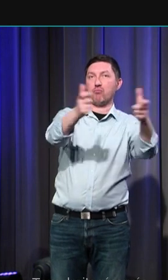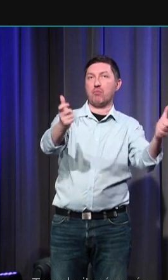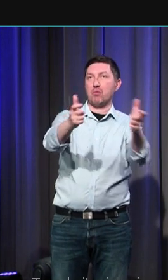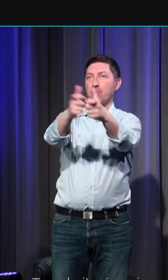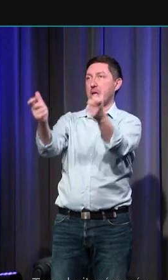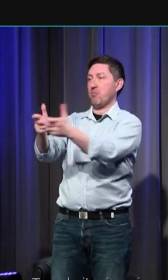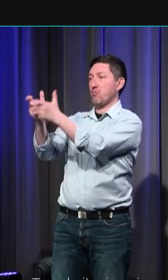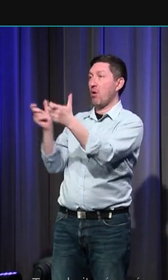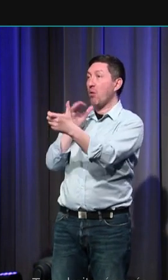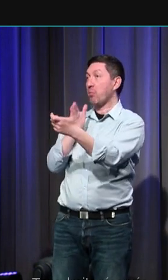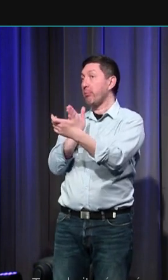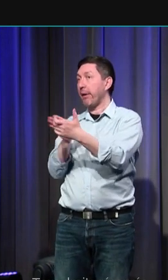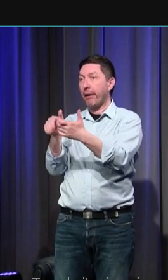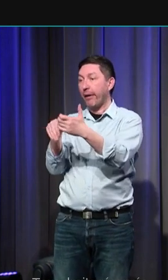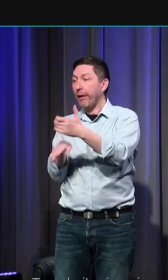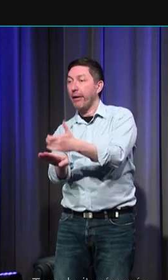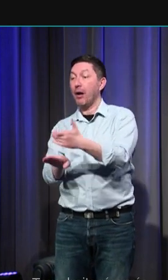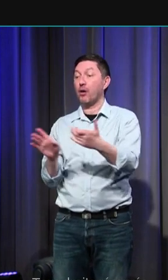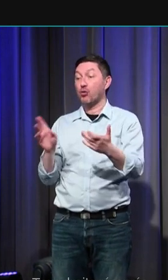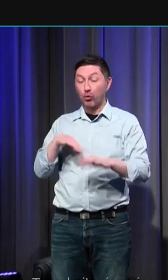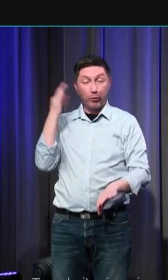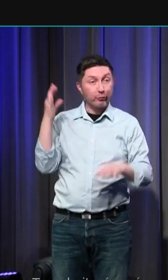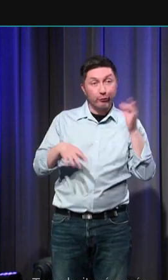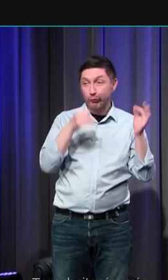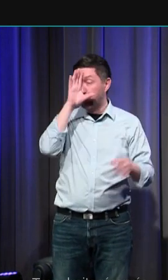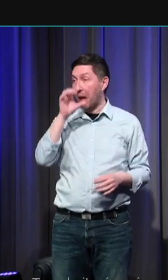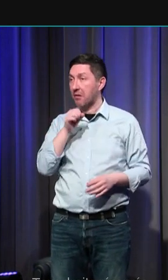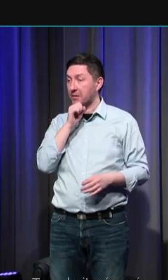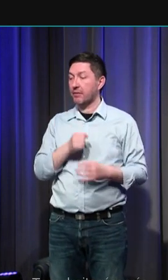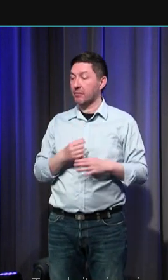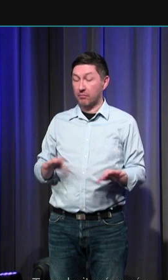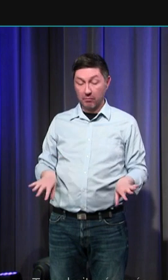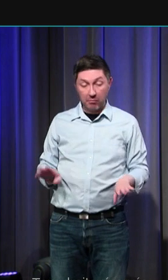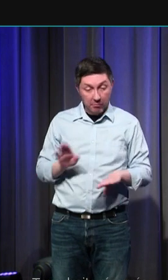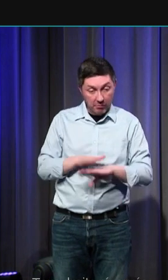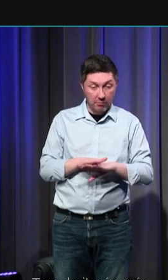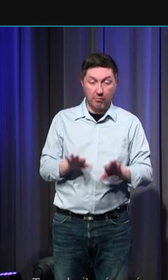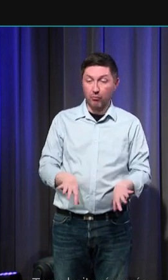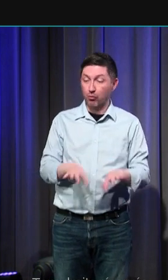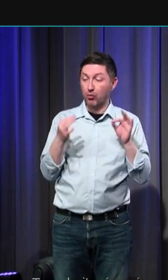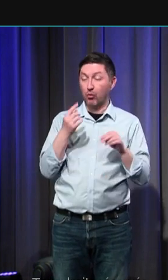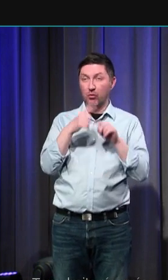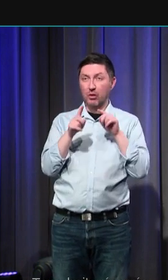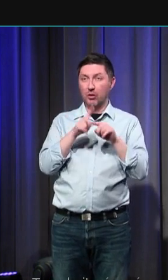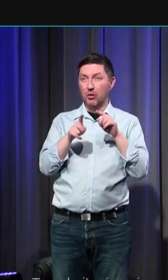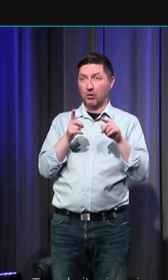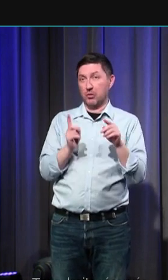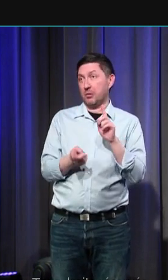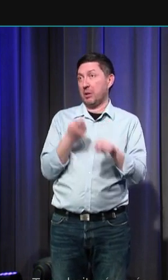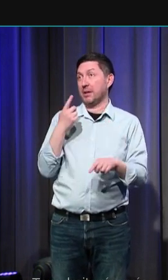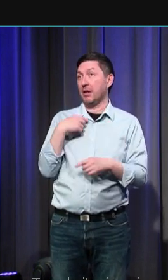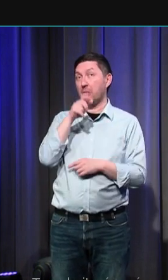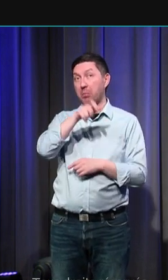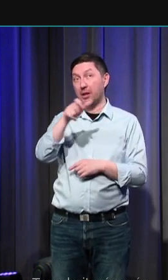donc on est soumis aux aléas des découvertes et nous tombons sur un bâtiment bien spécifique que tout de suite les spécialistes